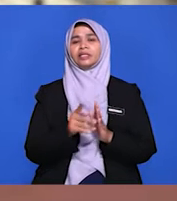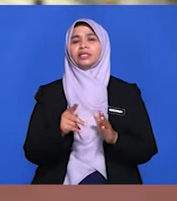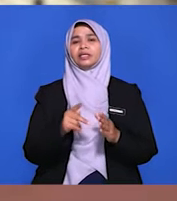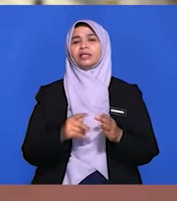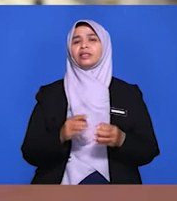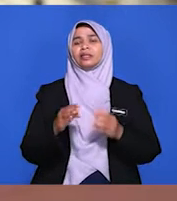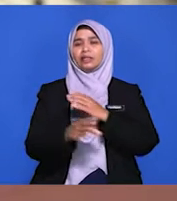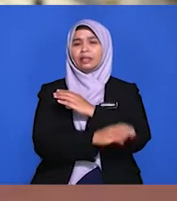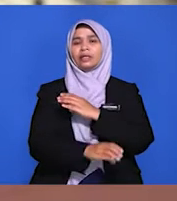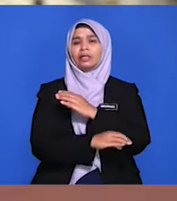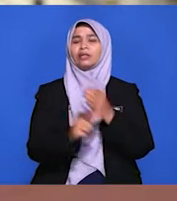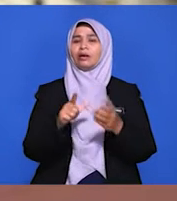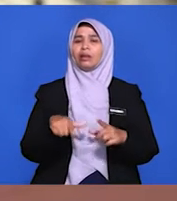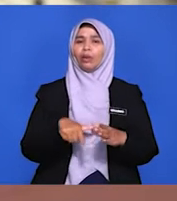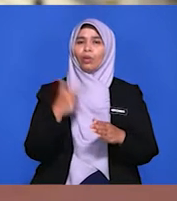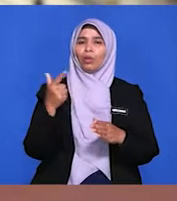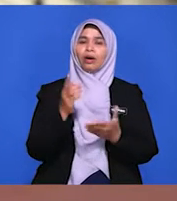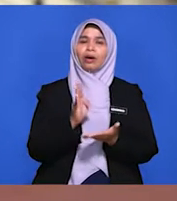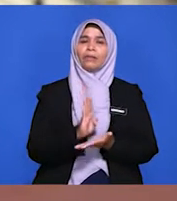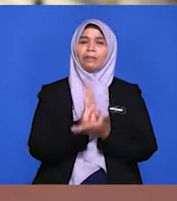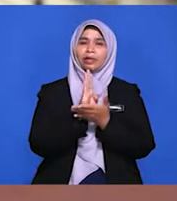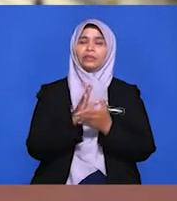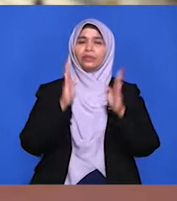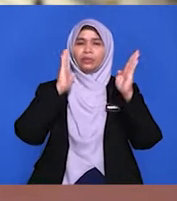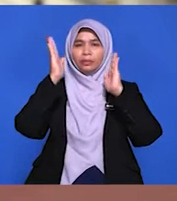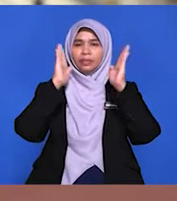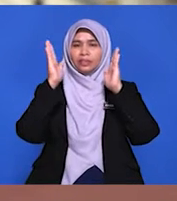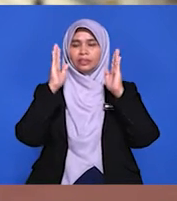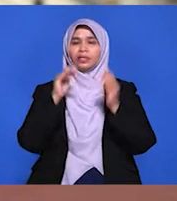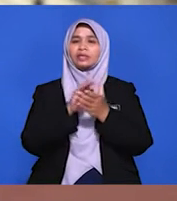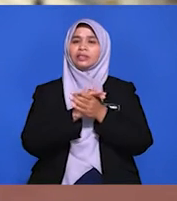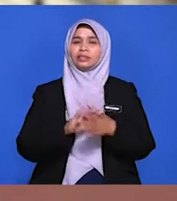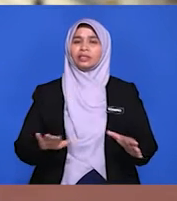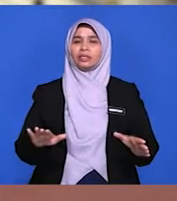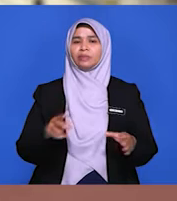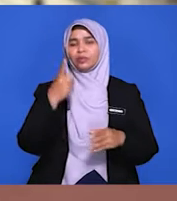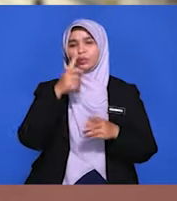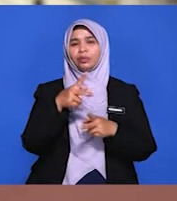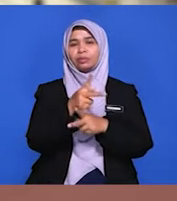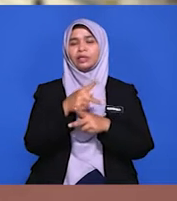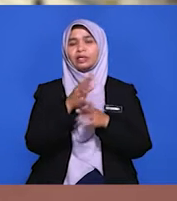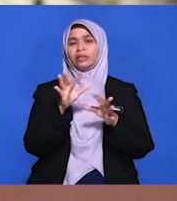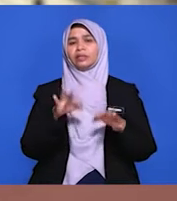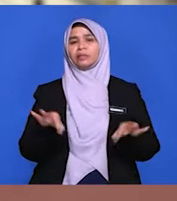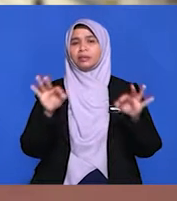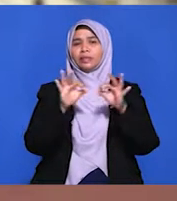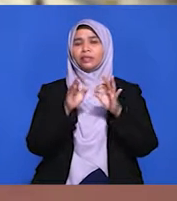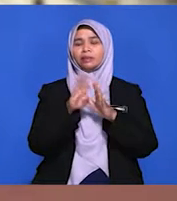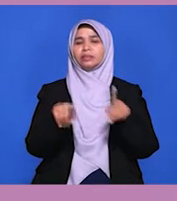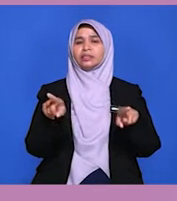membantu memastikan Malaysia dalam keadaan yang selamat demi memelihara kepentingan bersama.